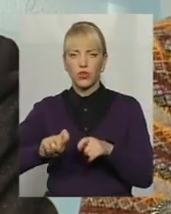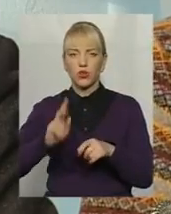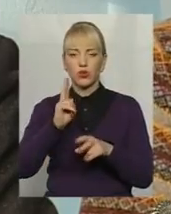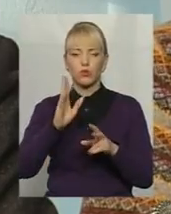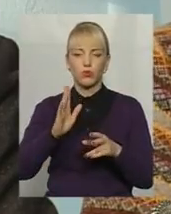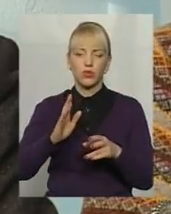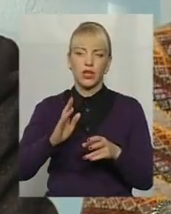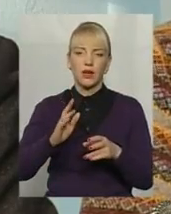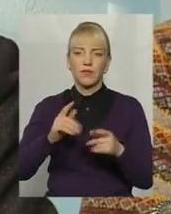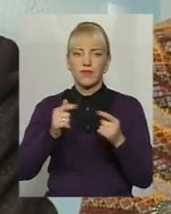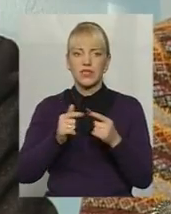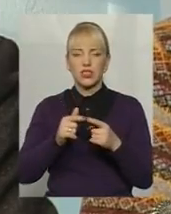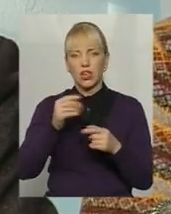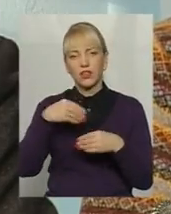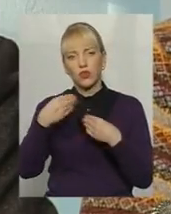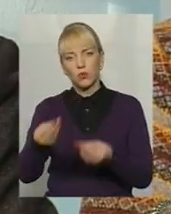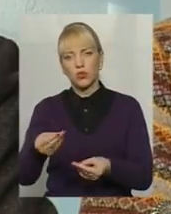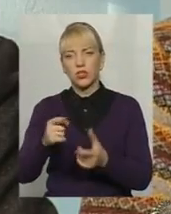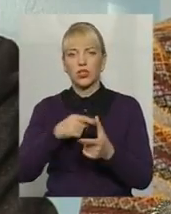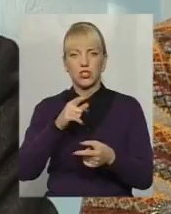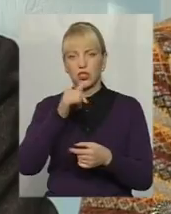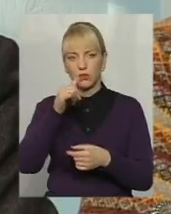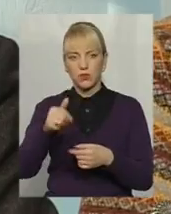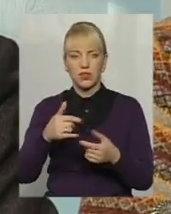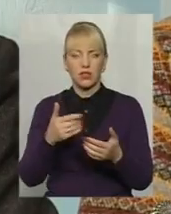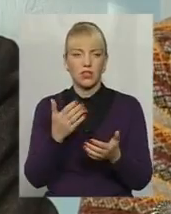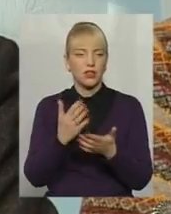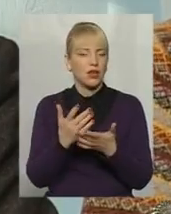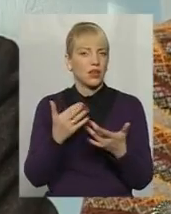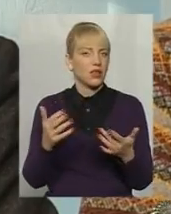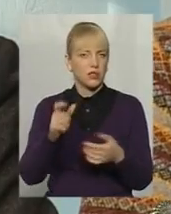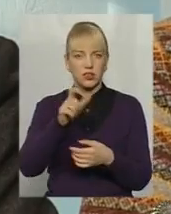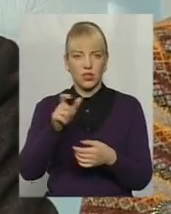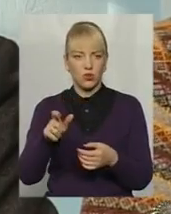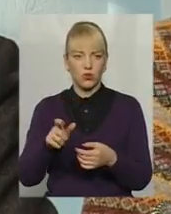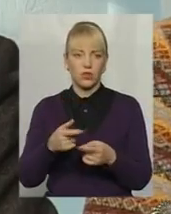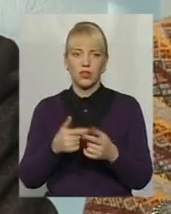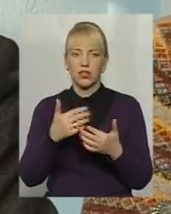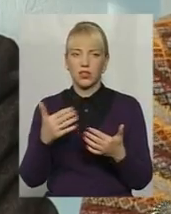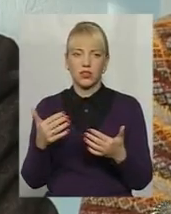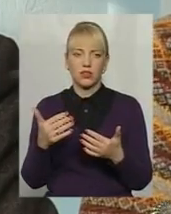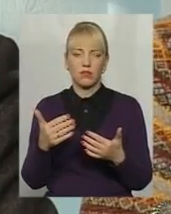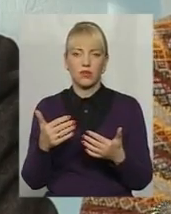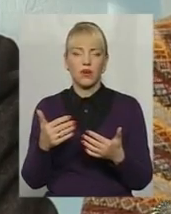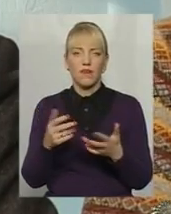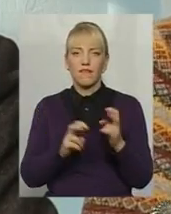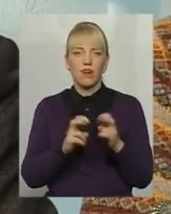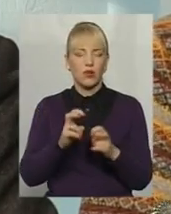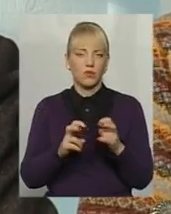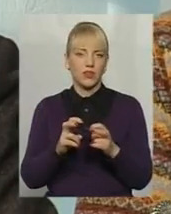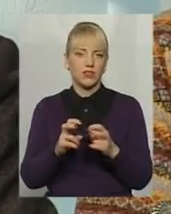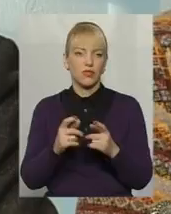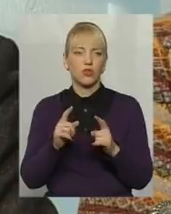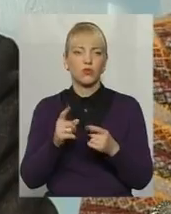допустили чи не допустили. Ви розумієте, що є різні продавці, наймані особи, в різному виробництві вони працюють.